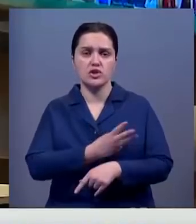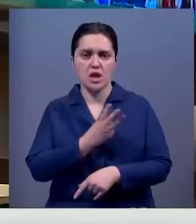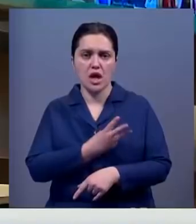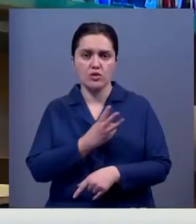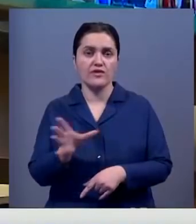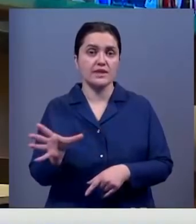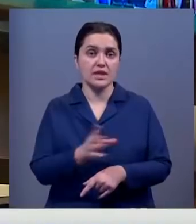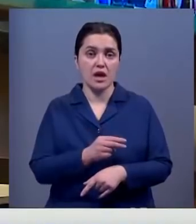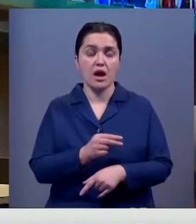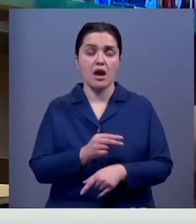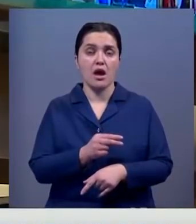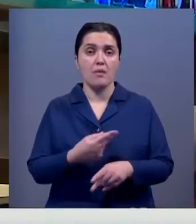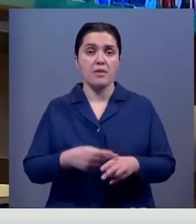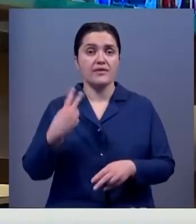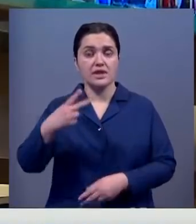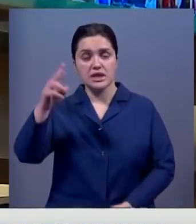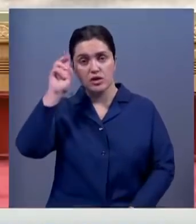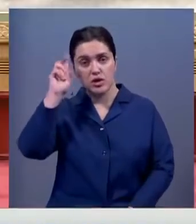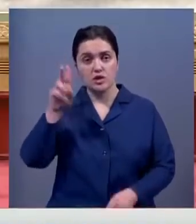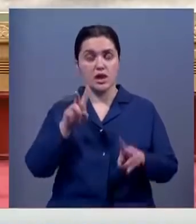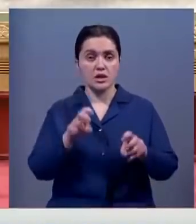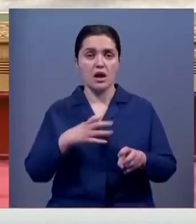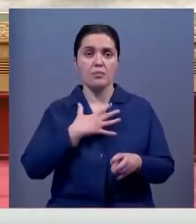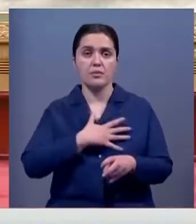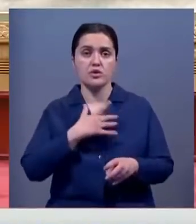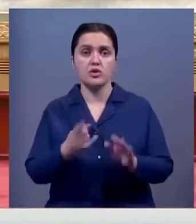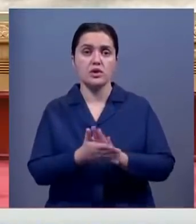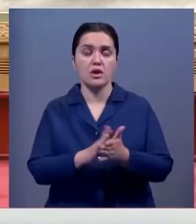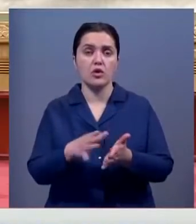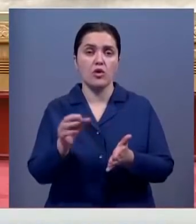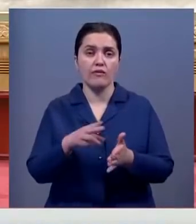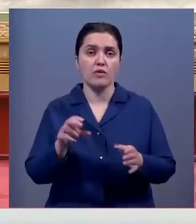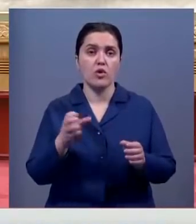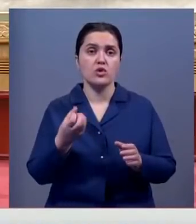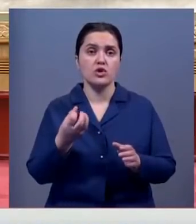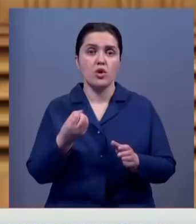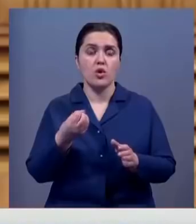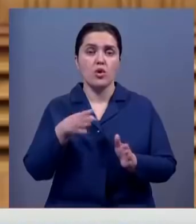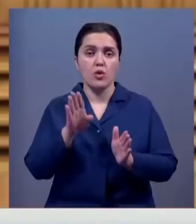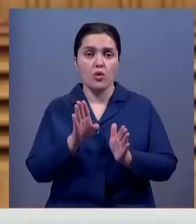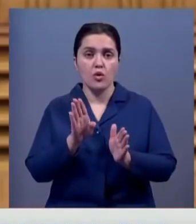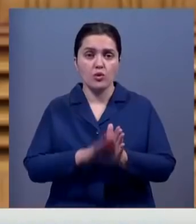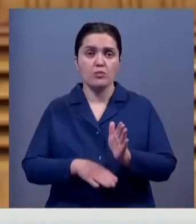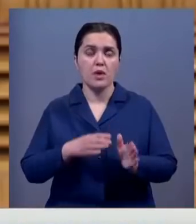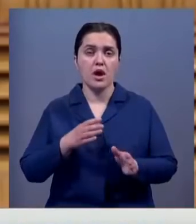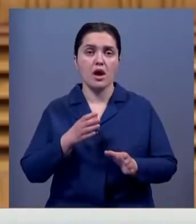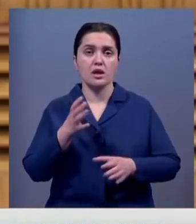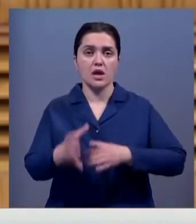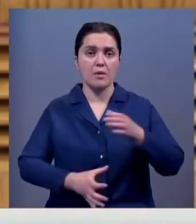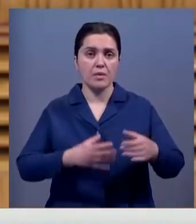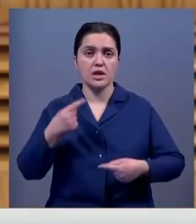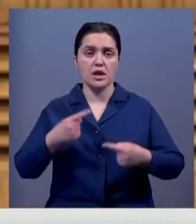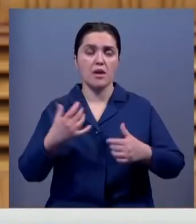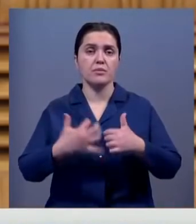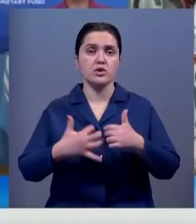желают все. В «Большой двадцатке» я беспокоен тем, что ситуация с ковид может еще больше углубить глобальные разногласия